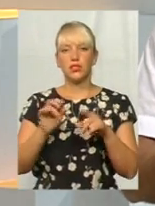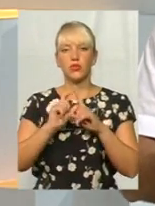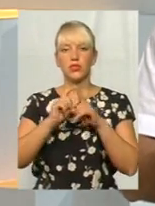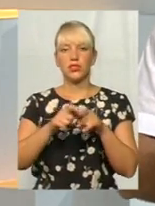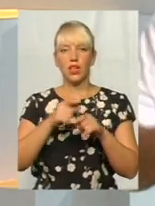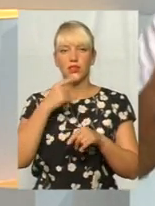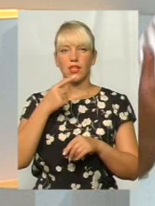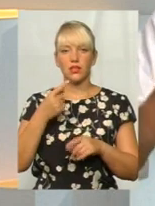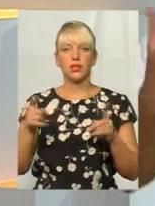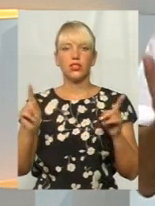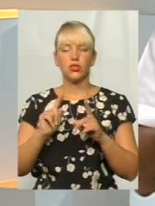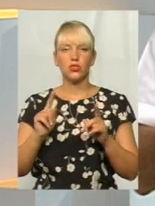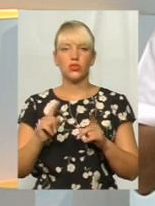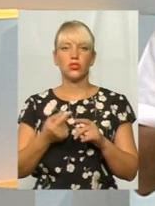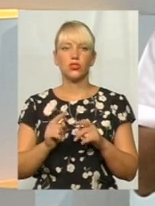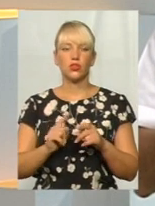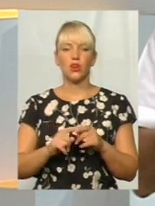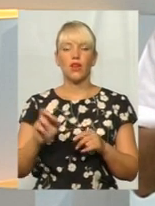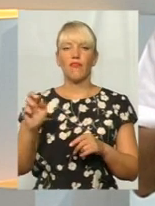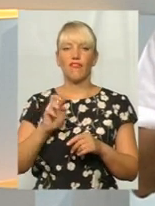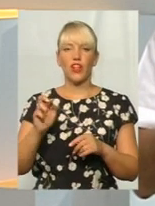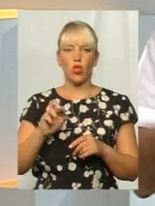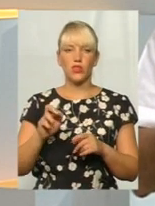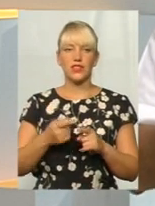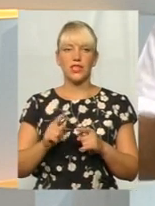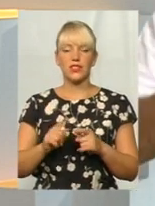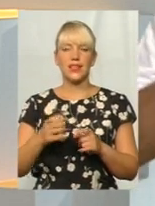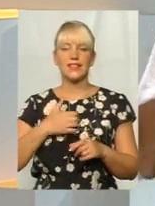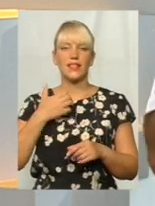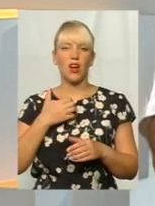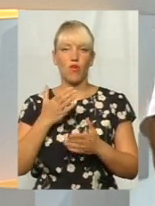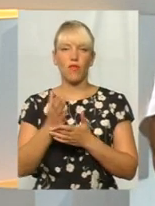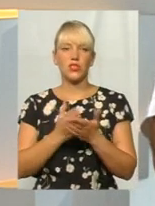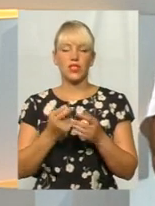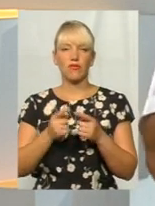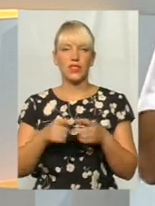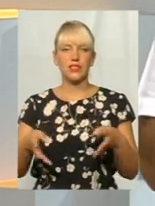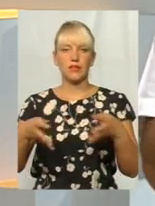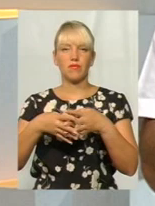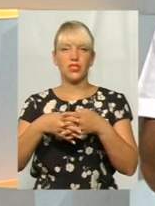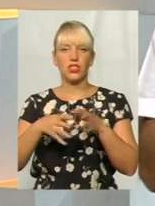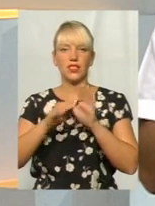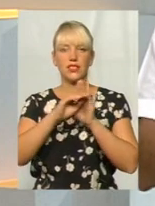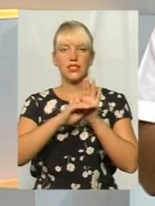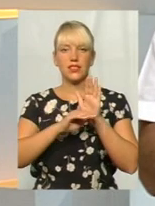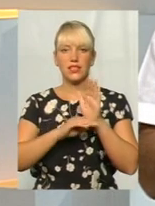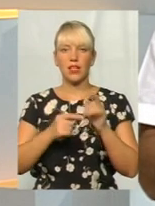що хоч ми кажемо, що філософія страхового стажу, тут така змішана система. Тобто, ми ж розуміємо, сьогодні